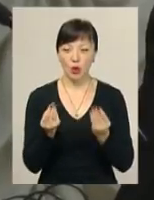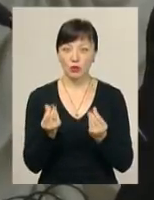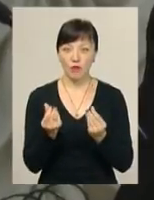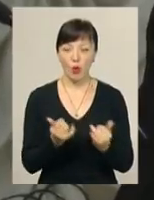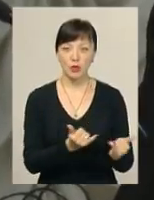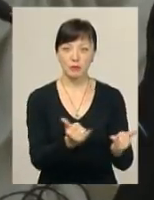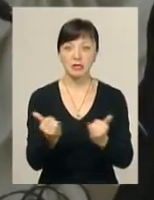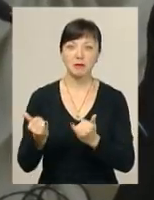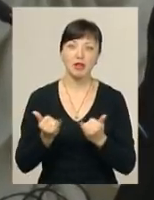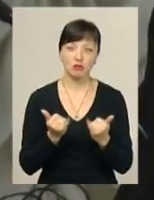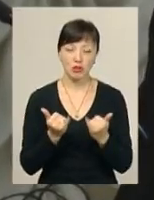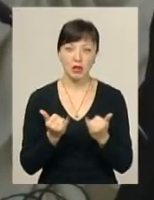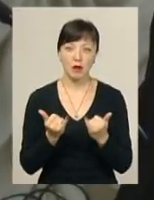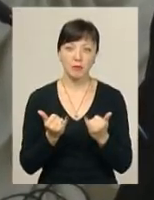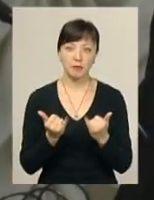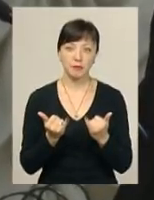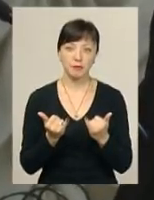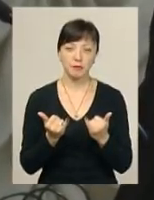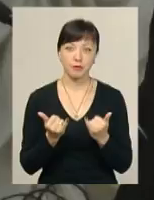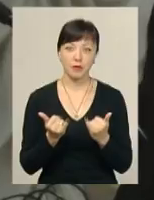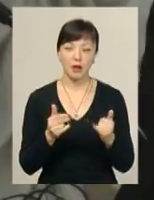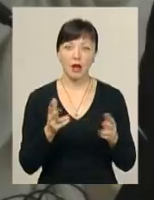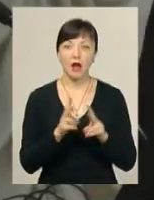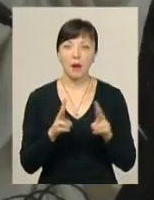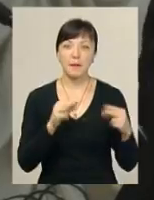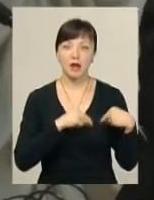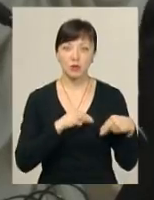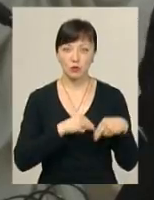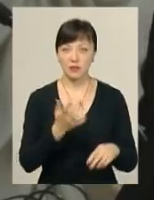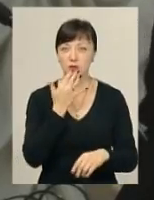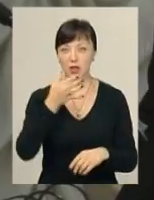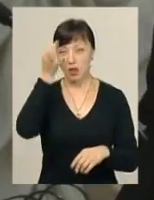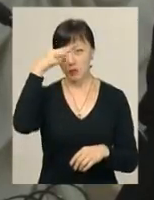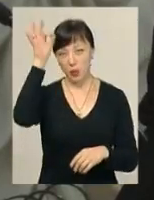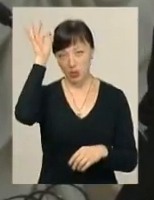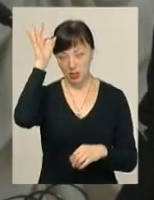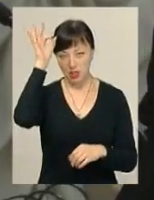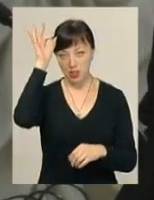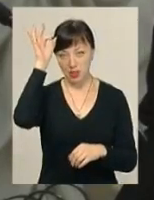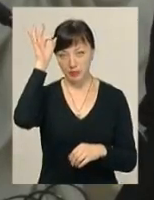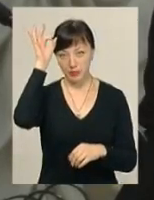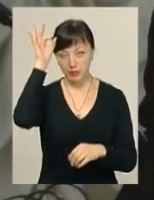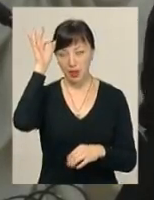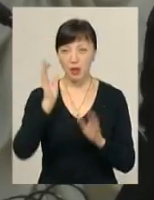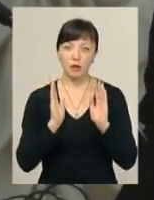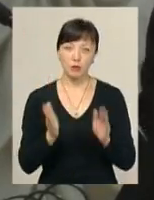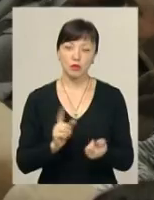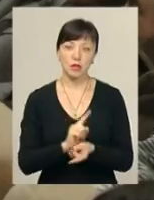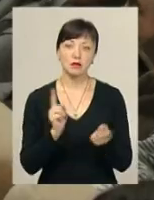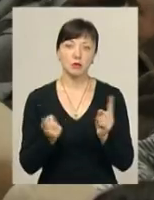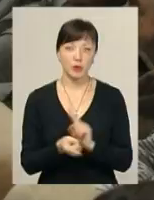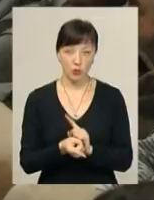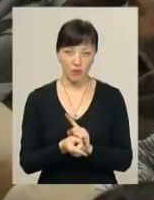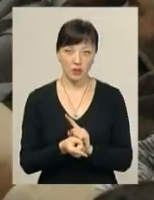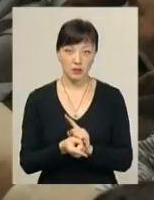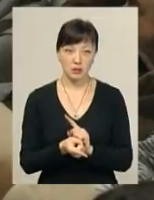забезпечення працюючих у національній поліції буде змінюватися